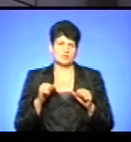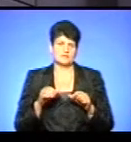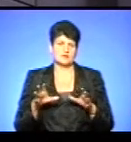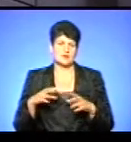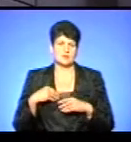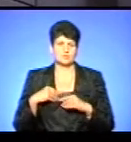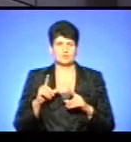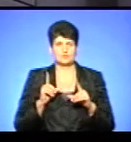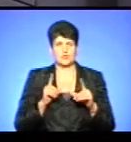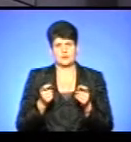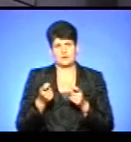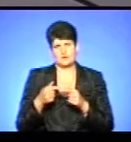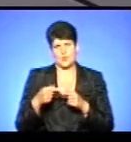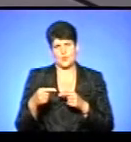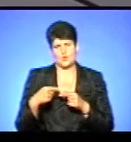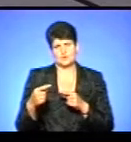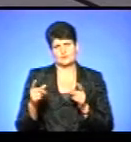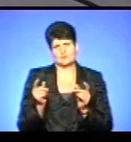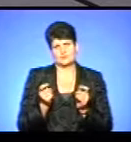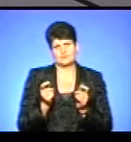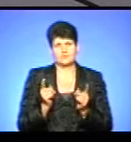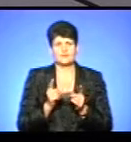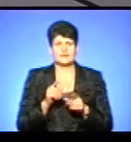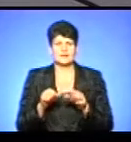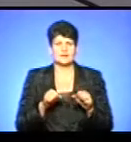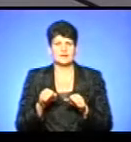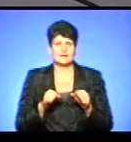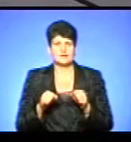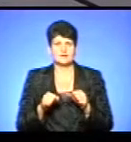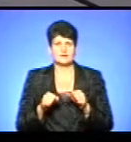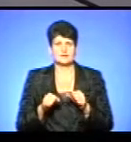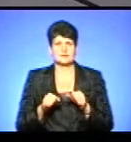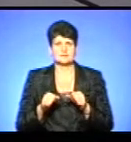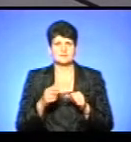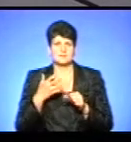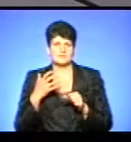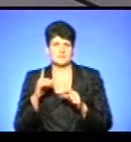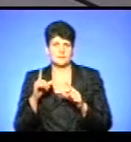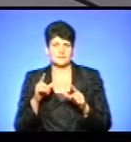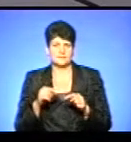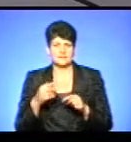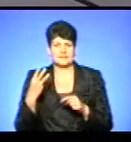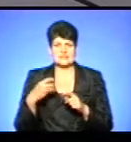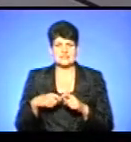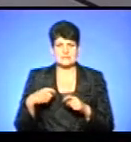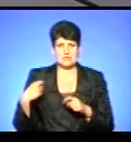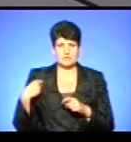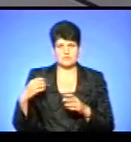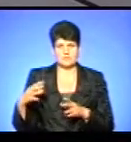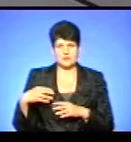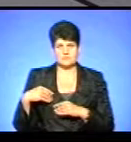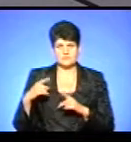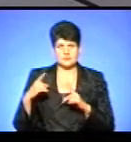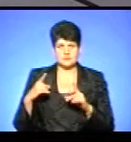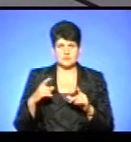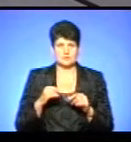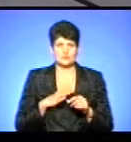нами там проїхати трошки, багато було бажаючих. Вони там з'їхали на півдня, наприклад, 30 кілометрів були ще